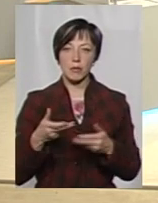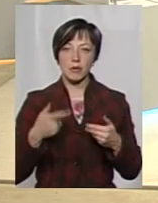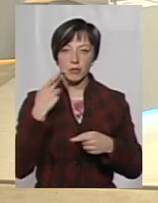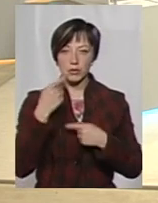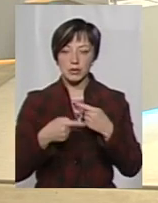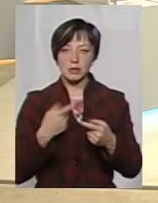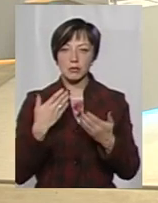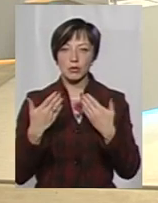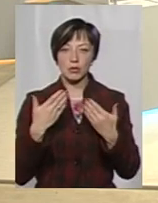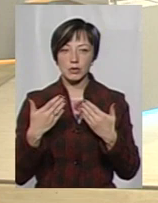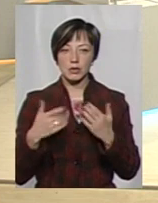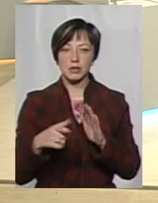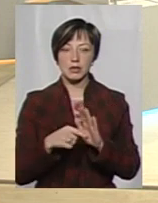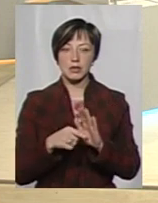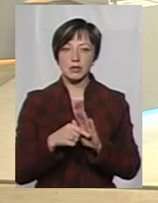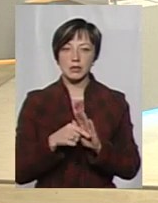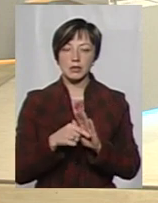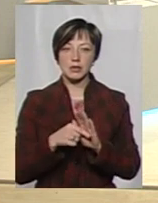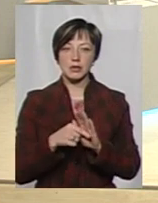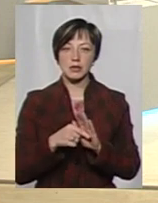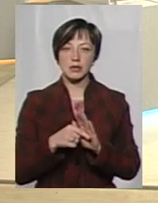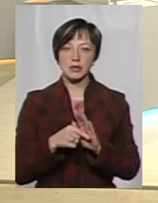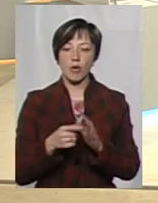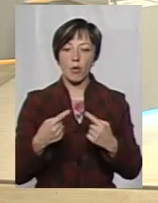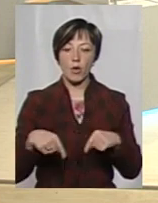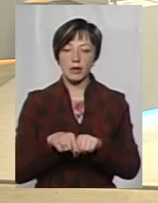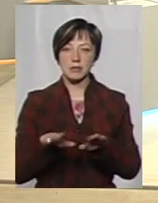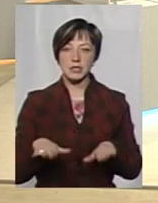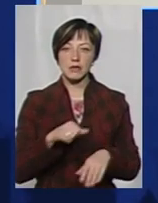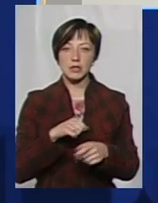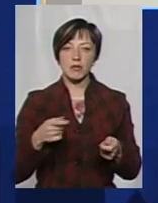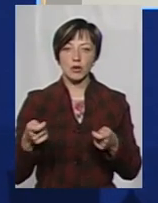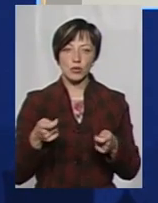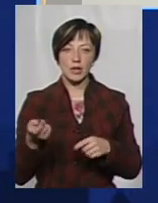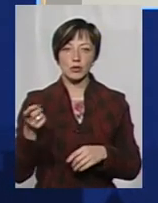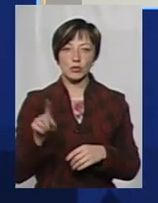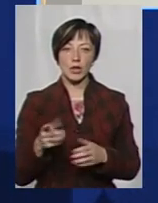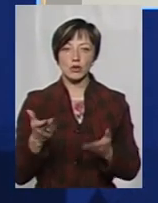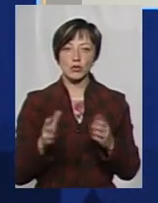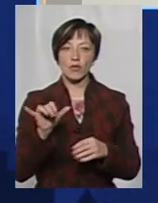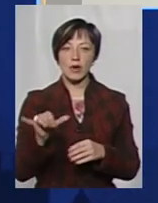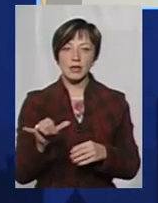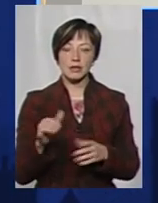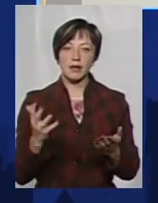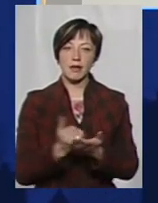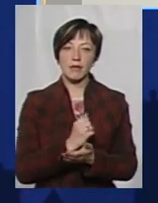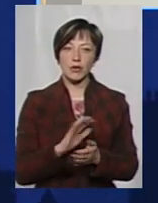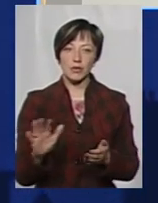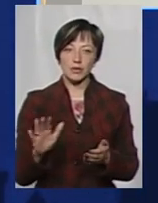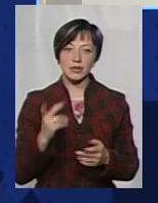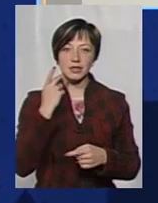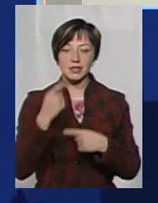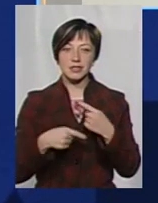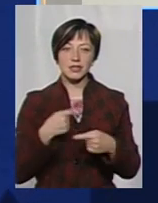постійно спілкуємося і співпрацюємо з самими органами місцевого самоврядування. І тому, якщо у вас не виходить, не